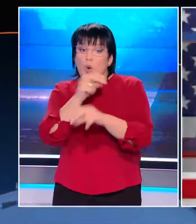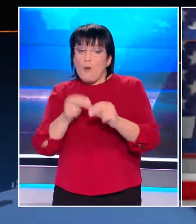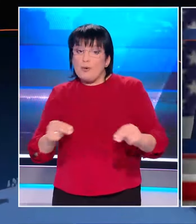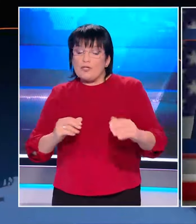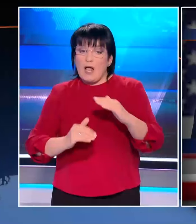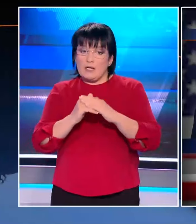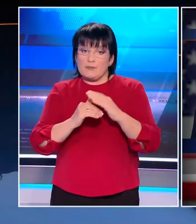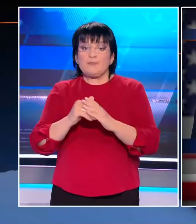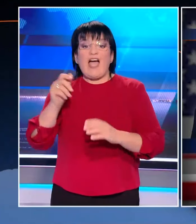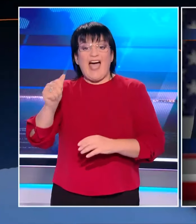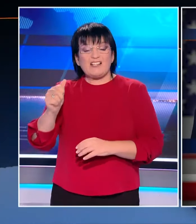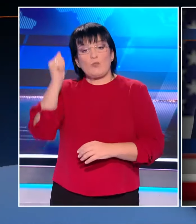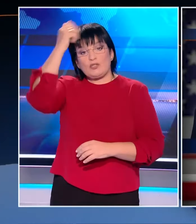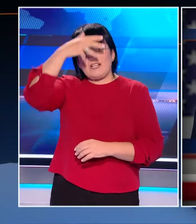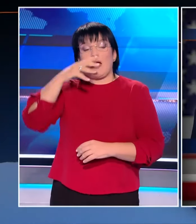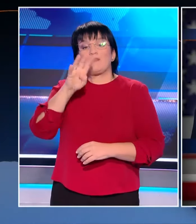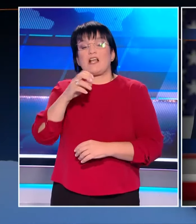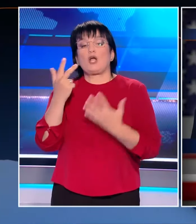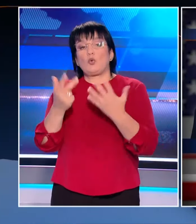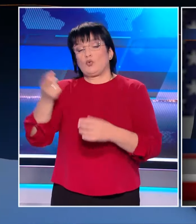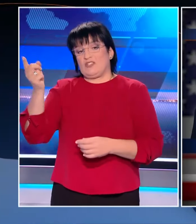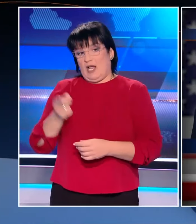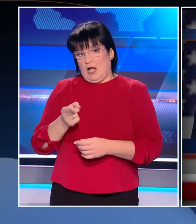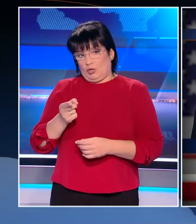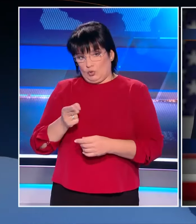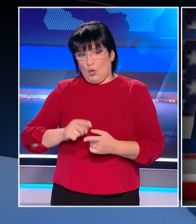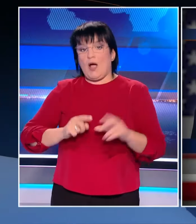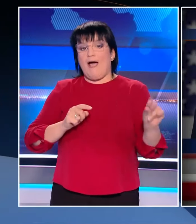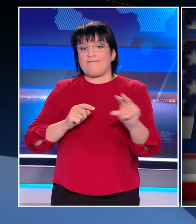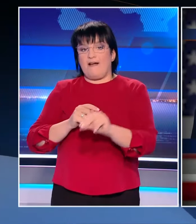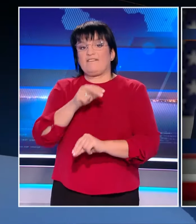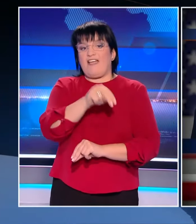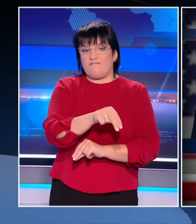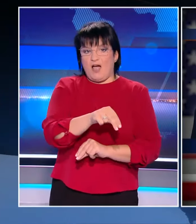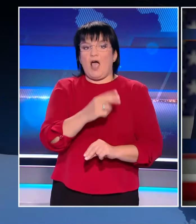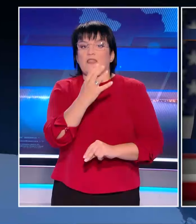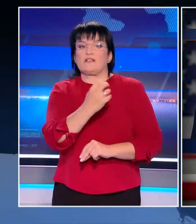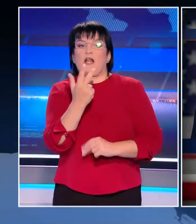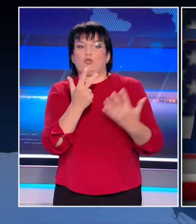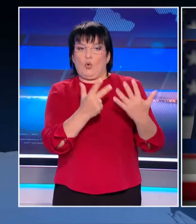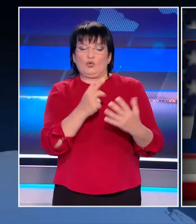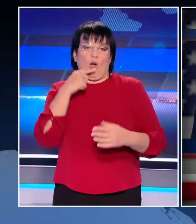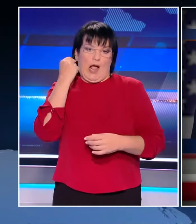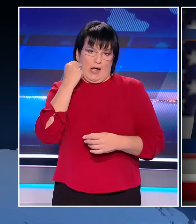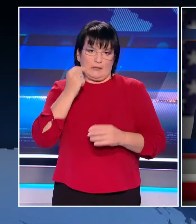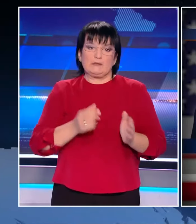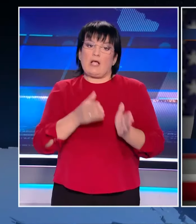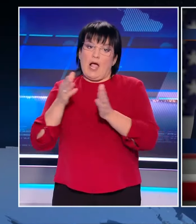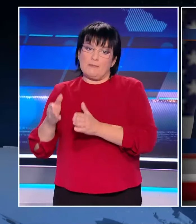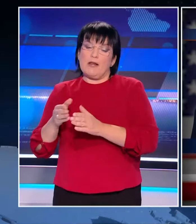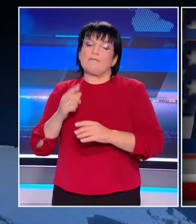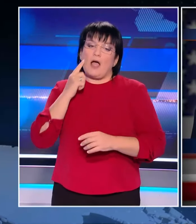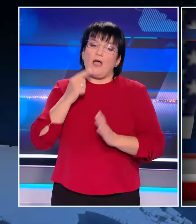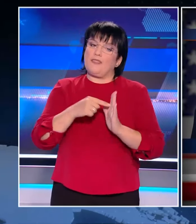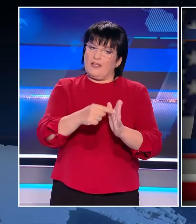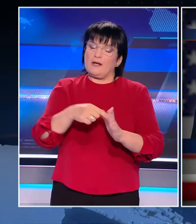Στην Αριζόνα, ο Ντόλαντ Τραμπ προηγείται κατά μία μονάδα από την Καμαλαχάρης, ενώ το ίδιο ισχύει στην Εβάδα για την υποψήφια των δημοκρατικών. Δημοσκόπηση του USA Today και του